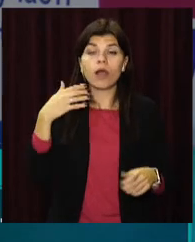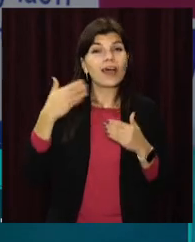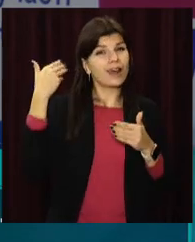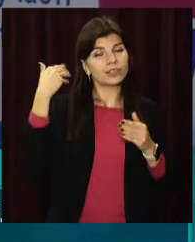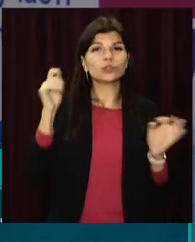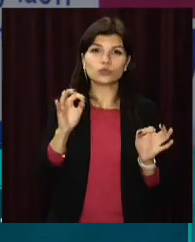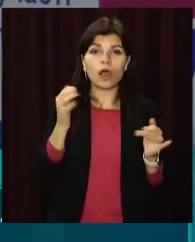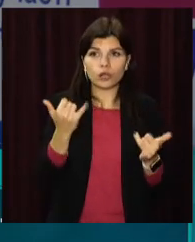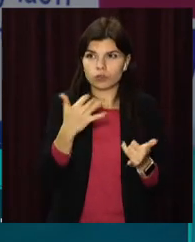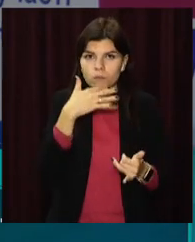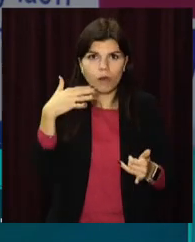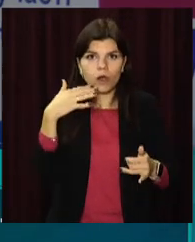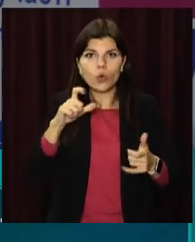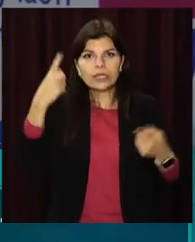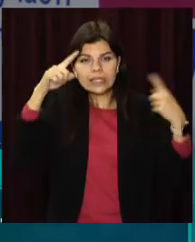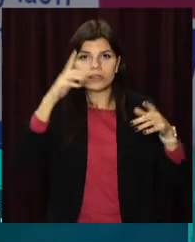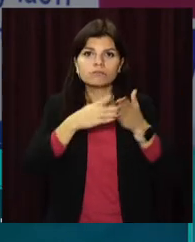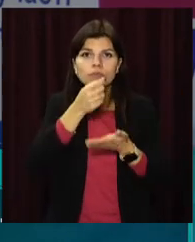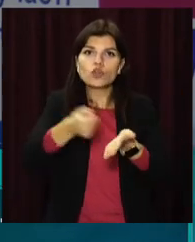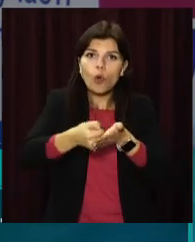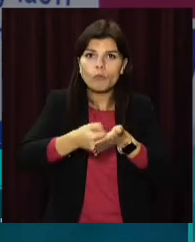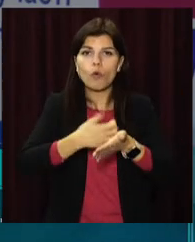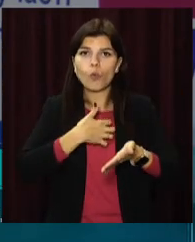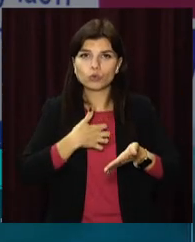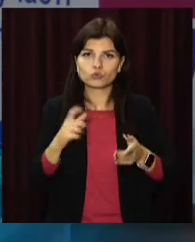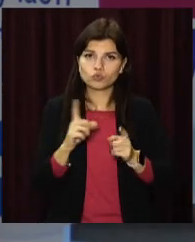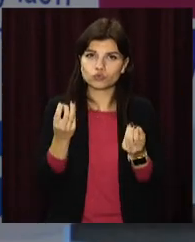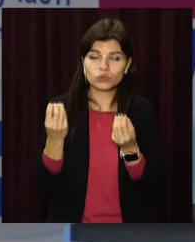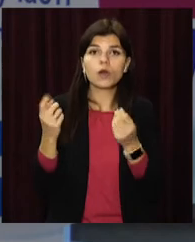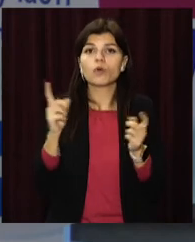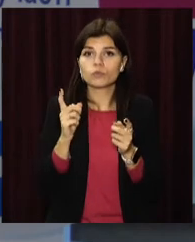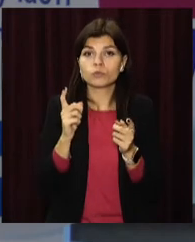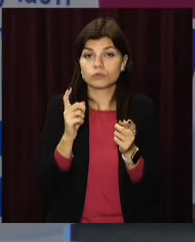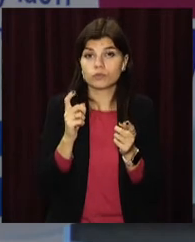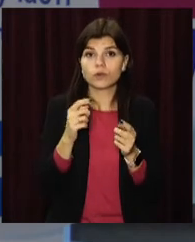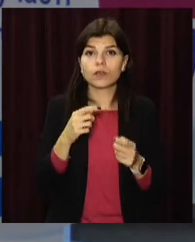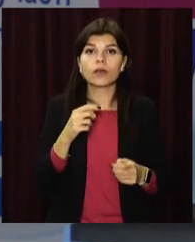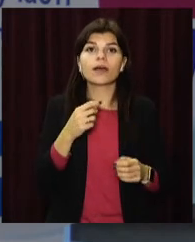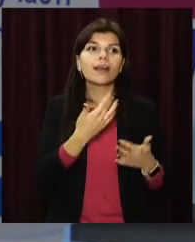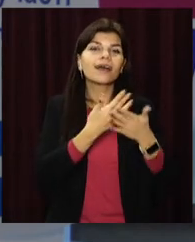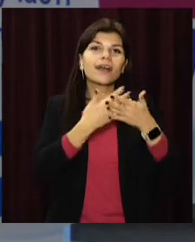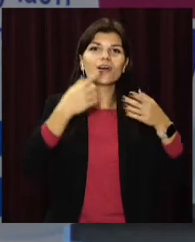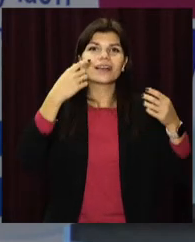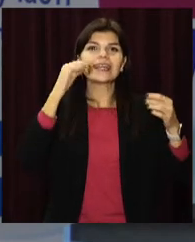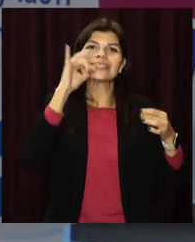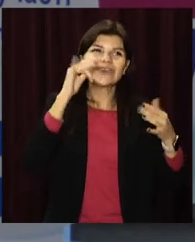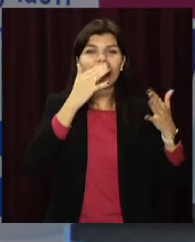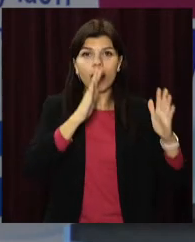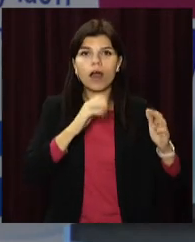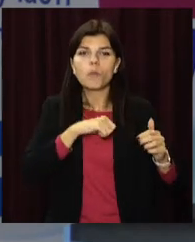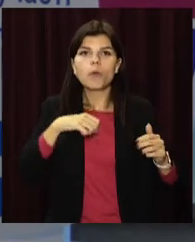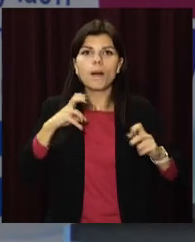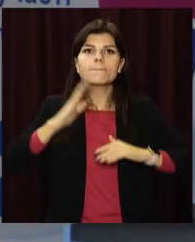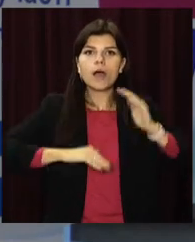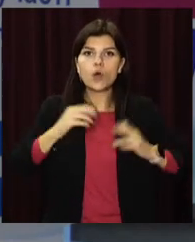якесь спілкування, якісь заходи, скажімо так, м'які проєкти. Більше, ніж інфраструктурні. Оце цікавило людей більше в цьому році.